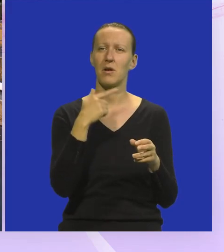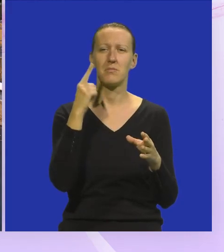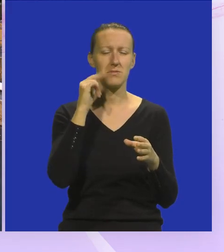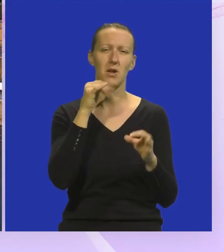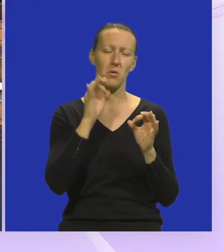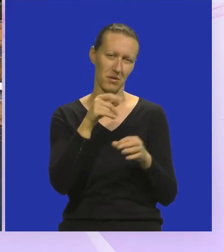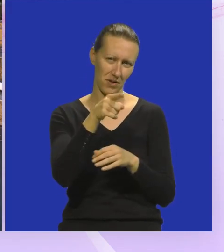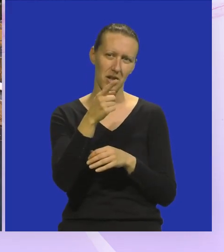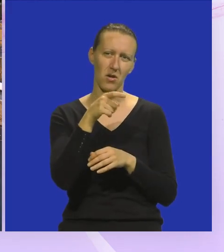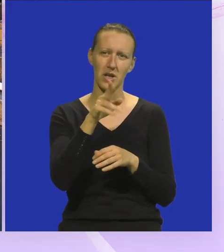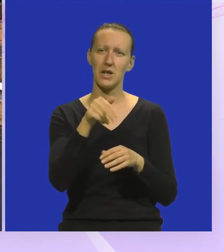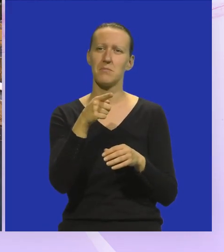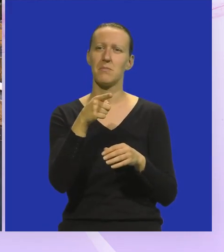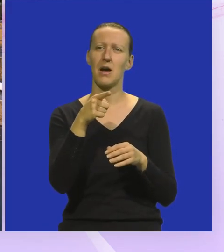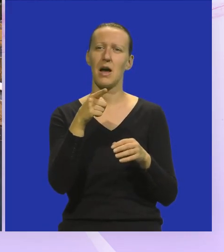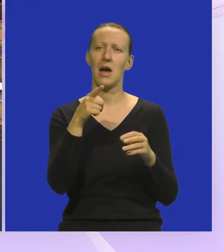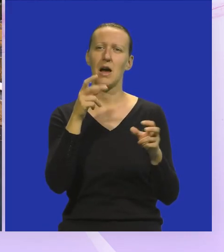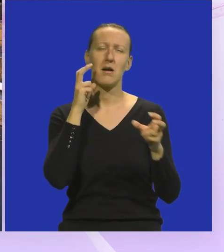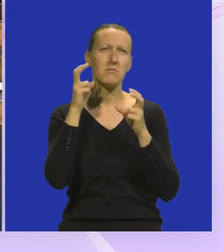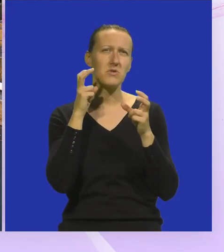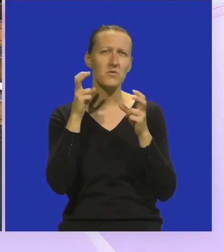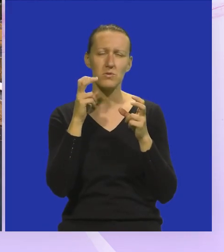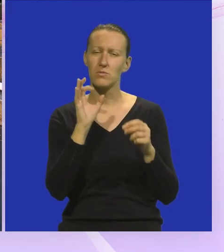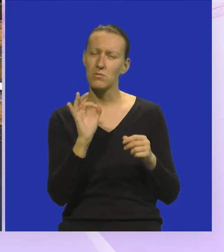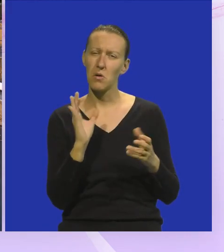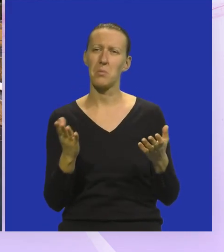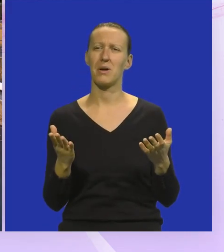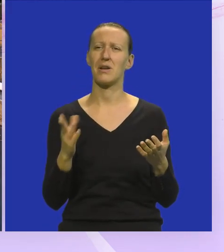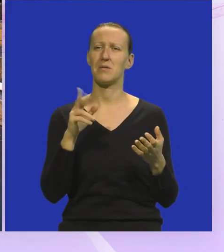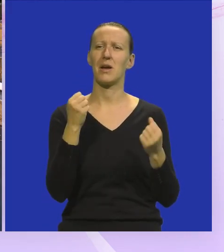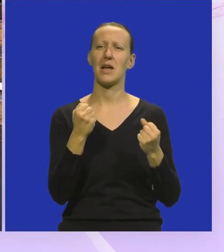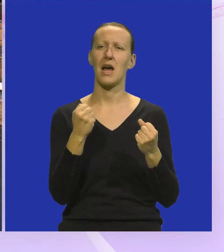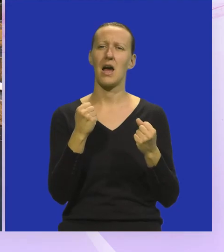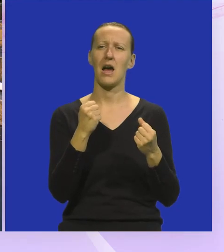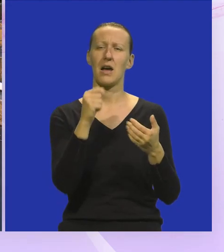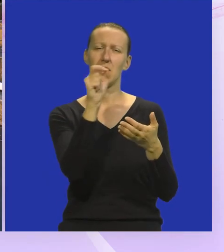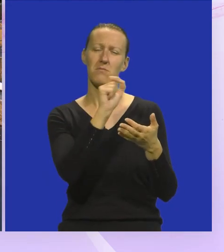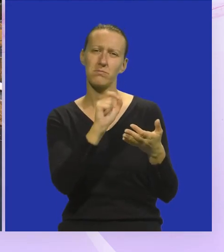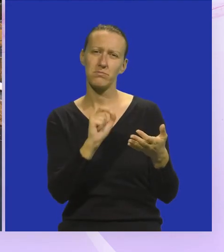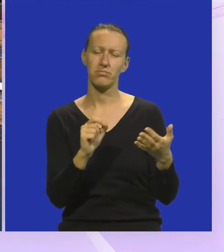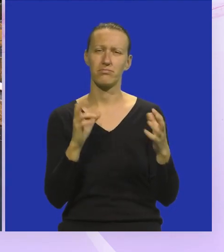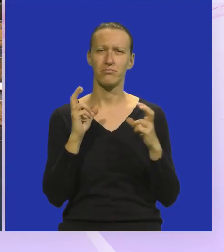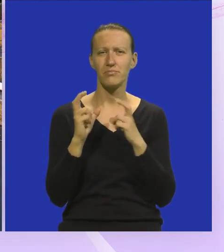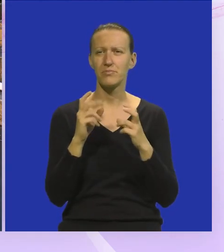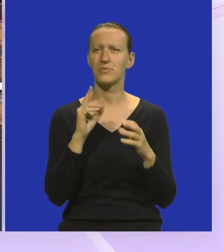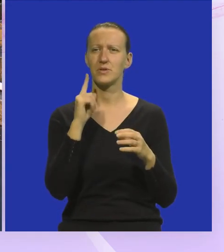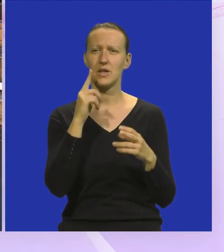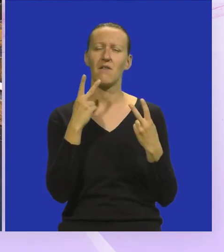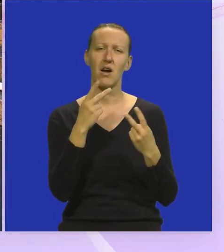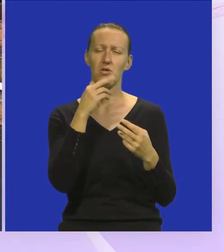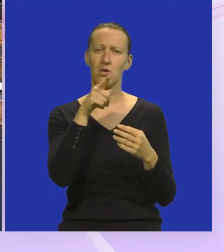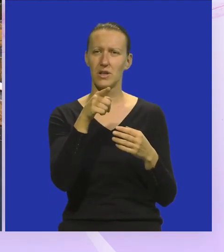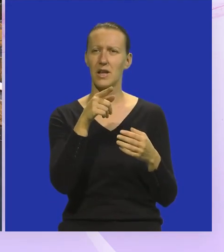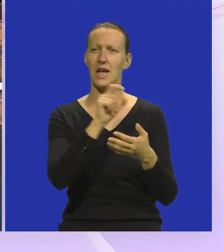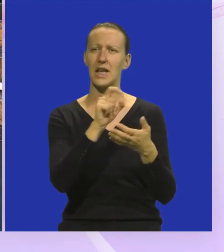Mislim da je to upravo jedna od tih Ima catchy melodiju, imate jake rap tijelove No zapravo značenje koje